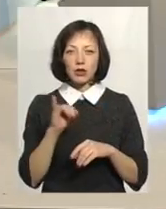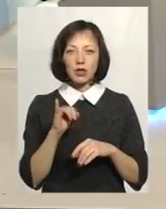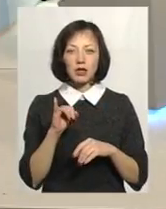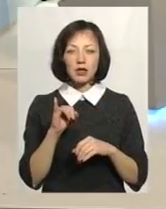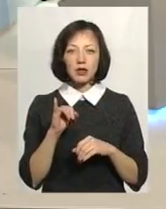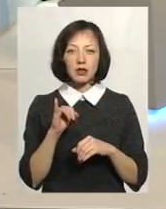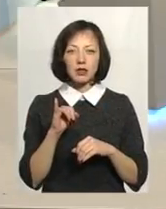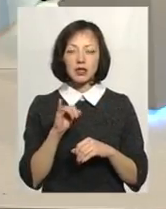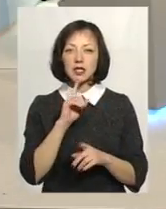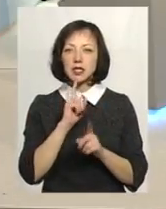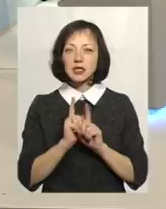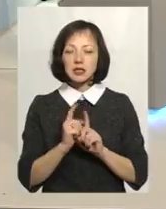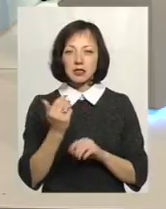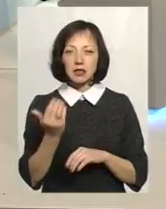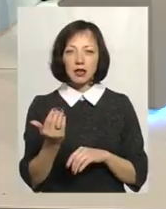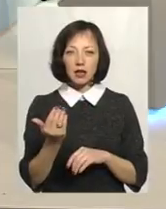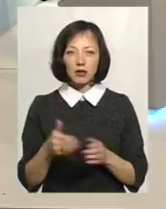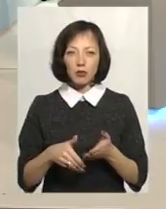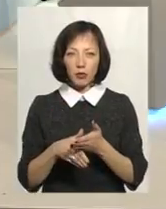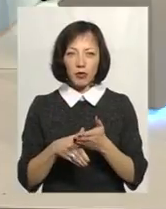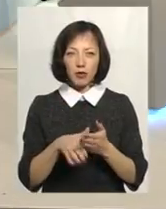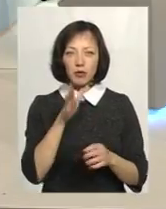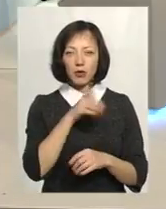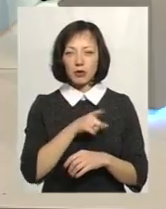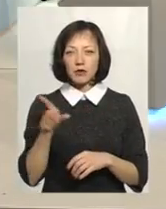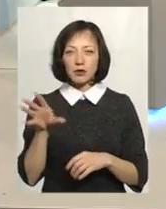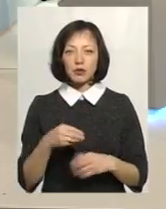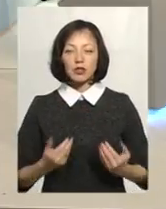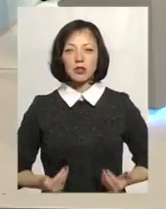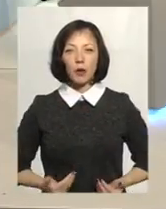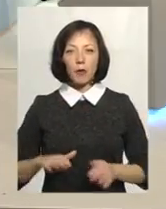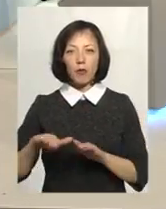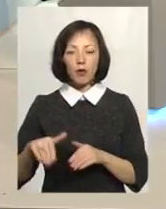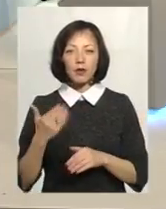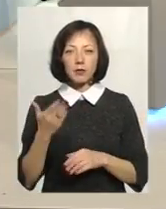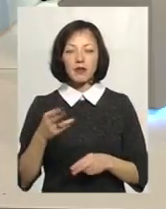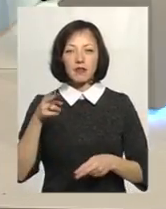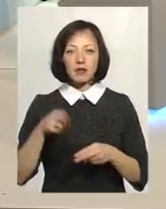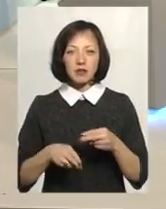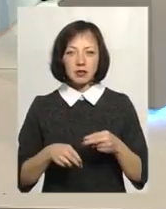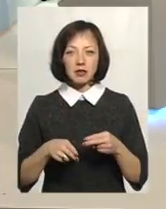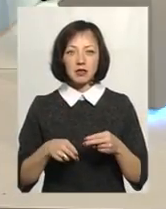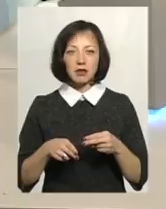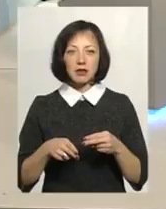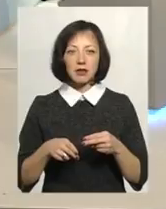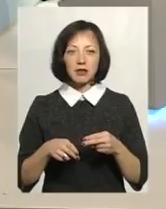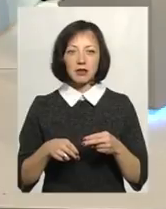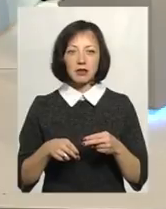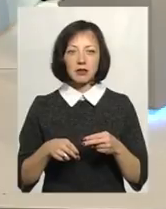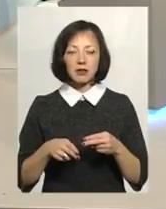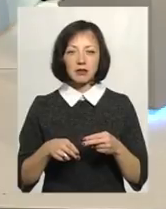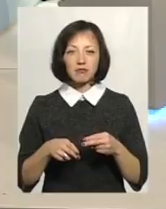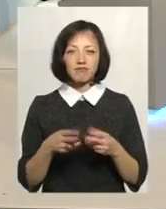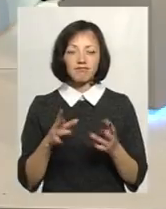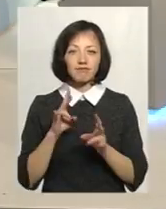І сестра, якій вона допомагала протягом всього життя, потім їй в кінці підсунула, як то кажуть,